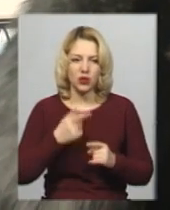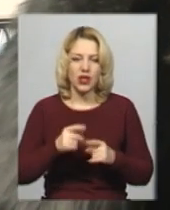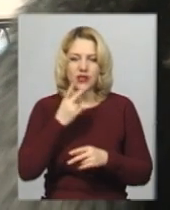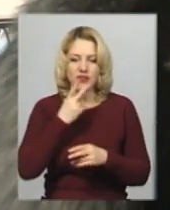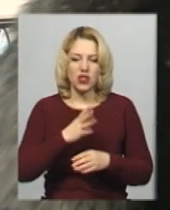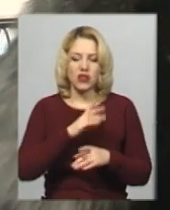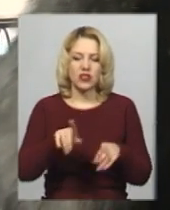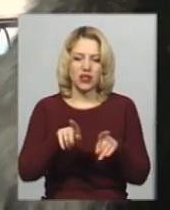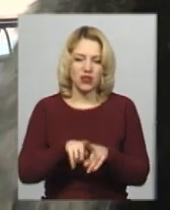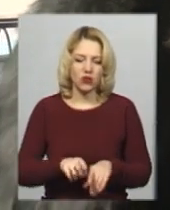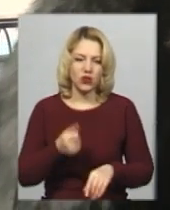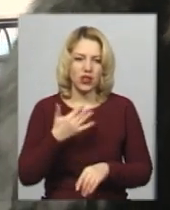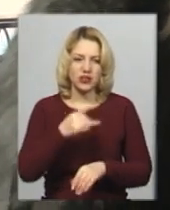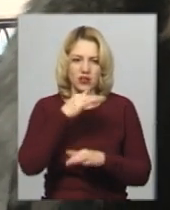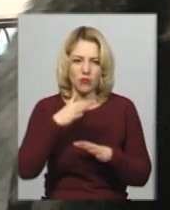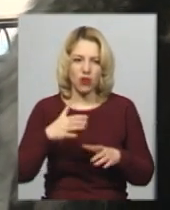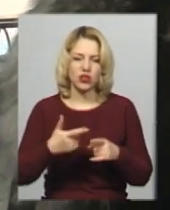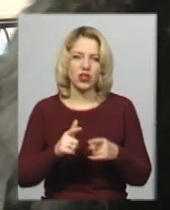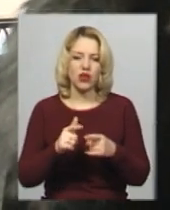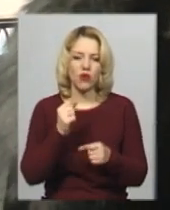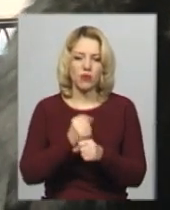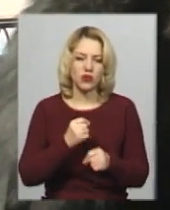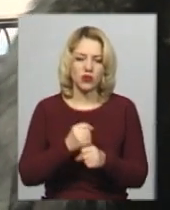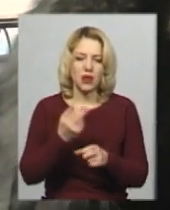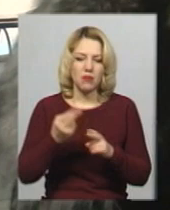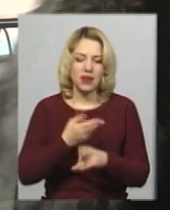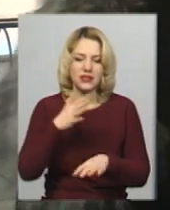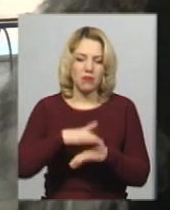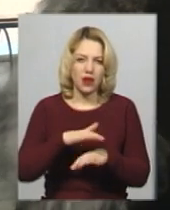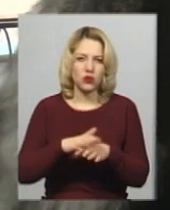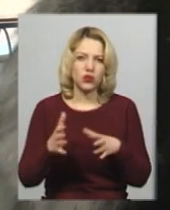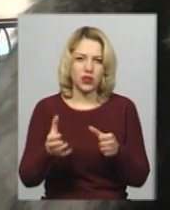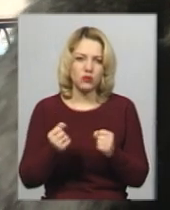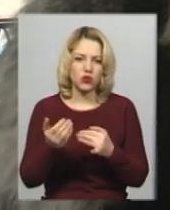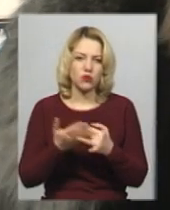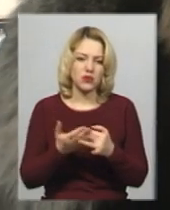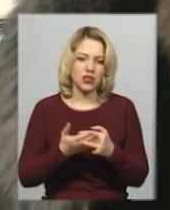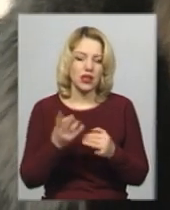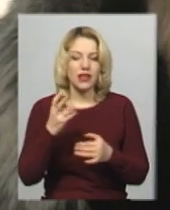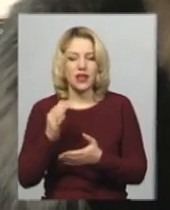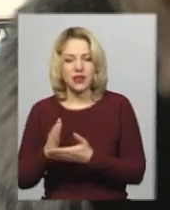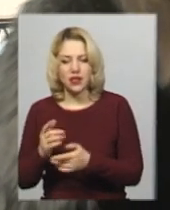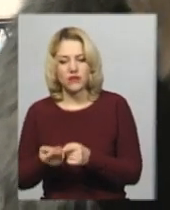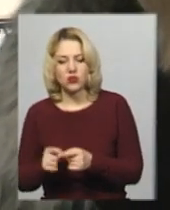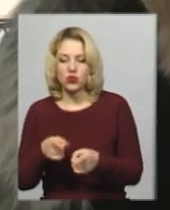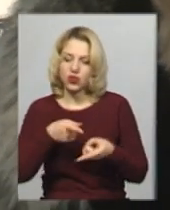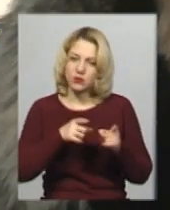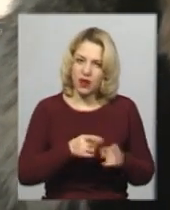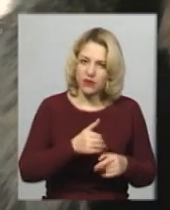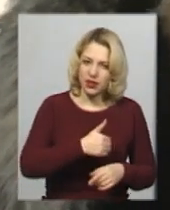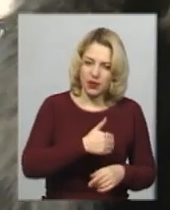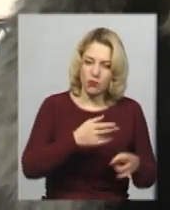неможливо опрацювати весь банк утримувачів субсидій на наявність того, чи справді вони потребують цих субсидій, чи вони просто